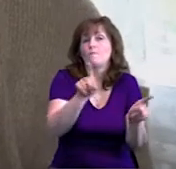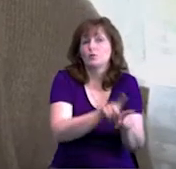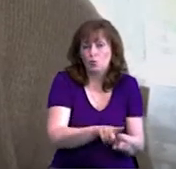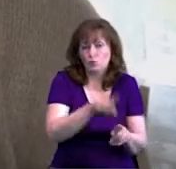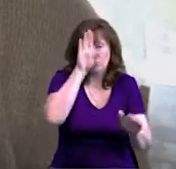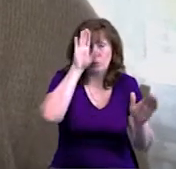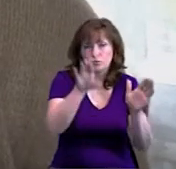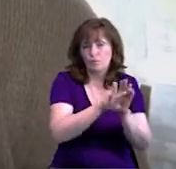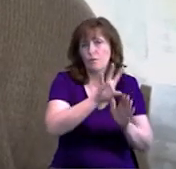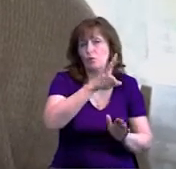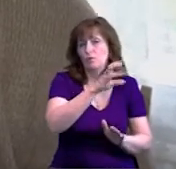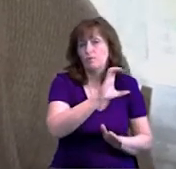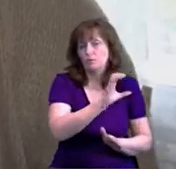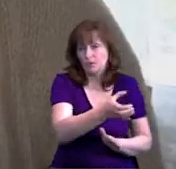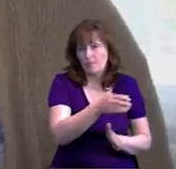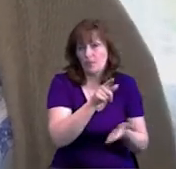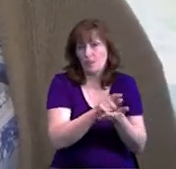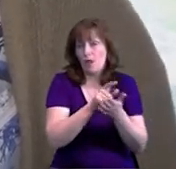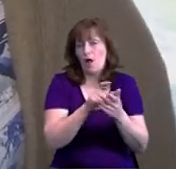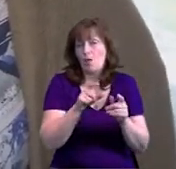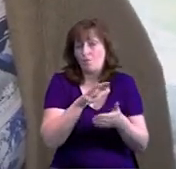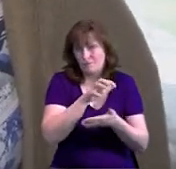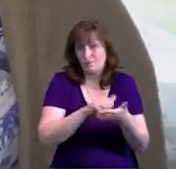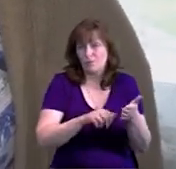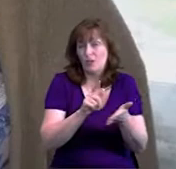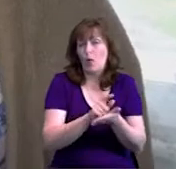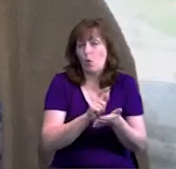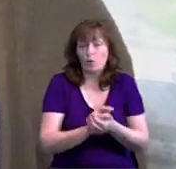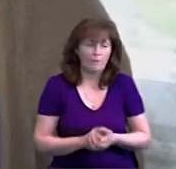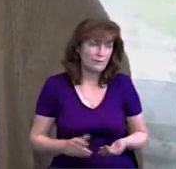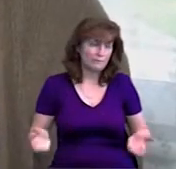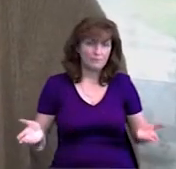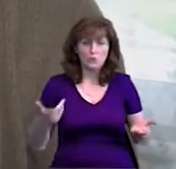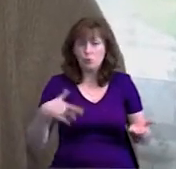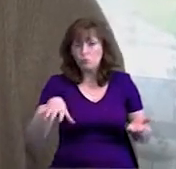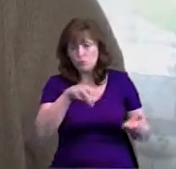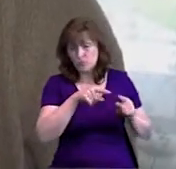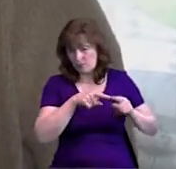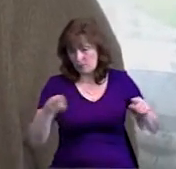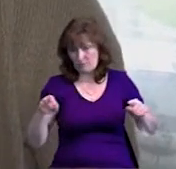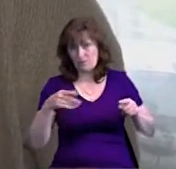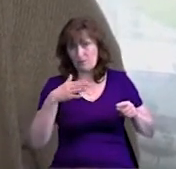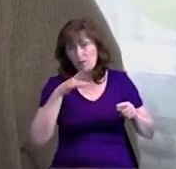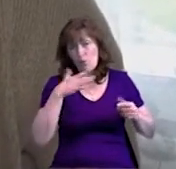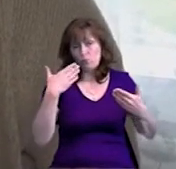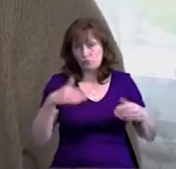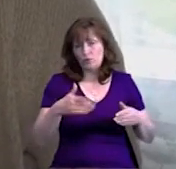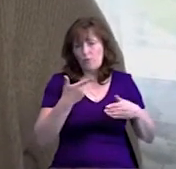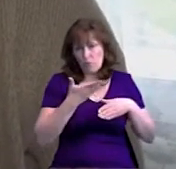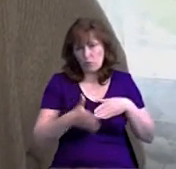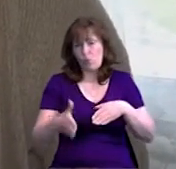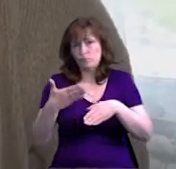підчиняється Новгород-Севірській налоговій. Вони, як би, на протягом останніх років вже потихонечку,